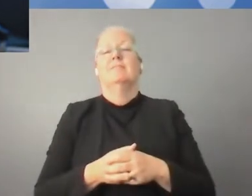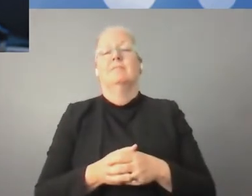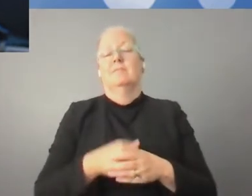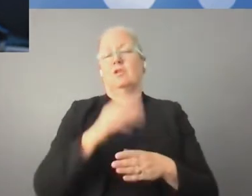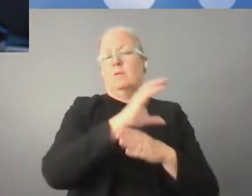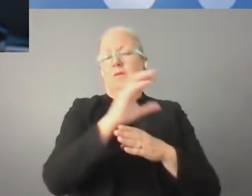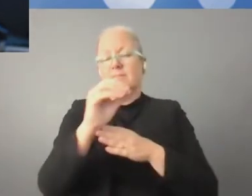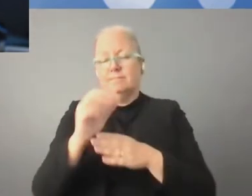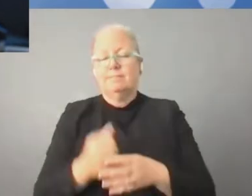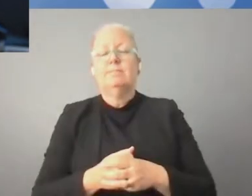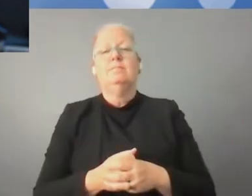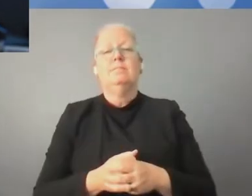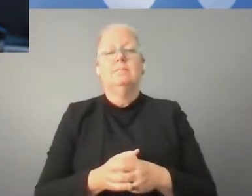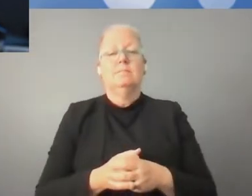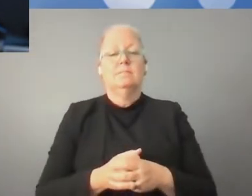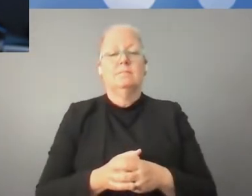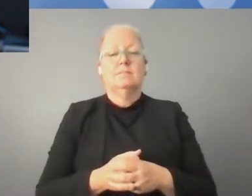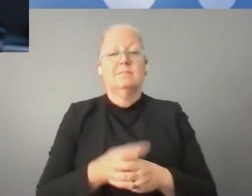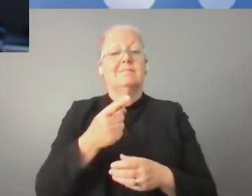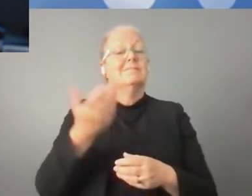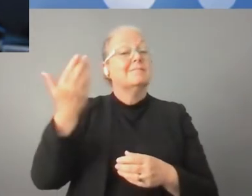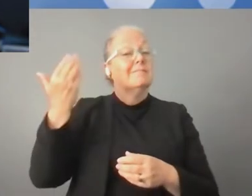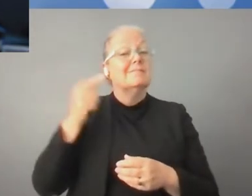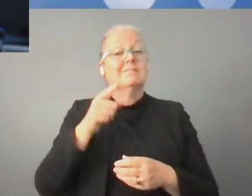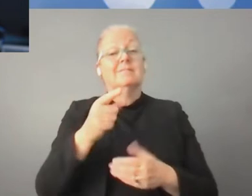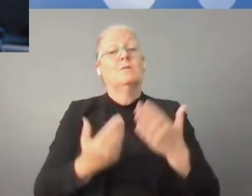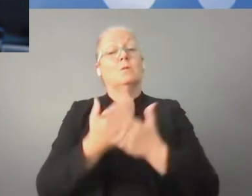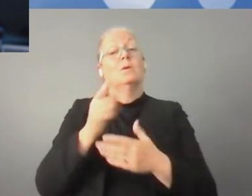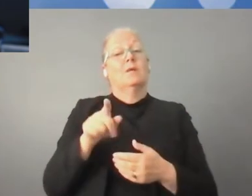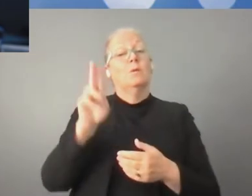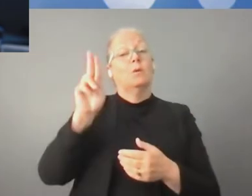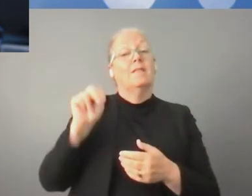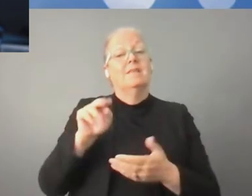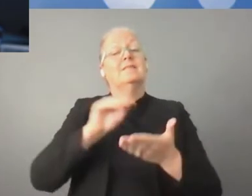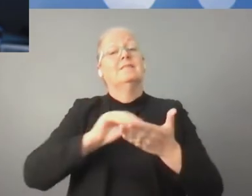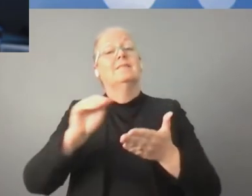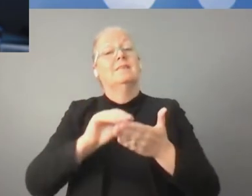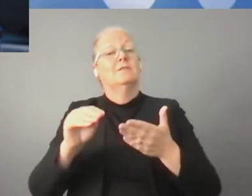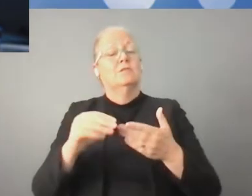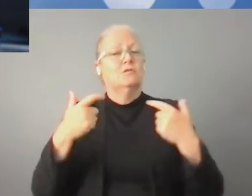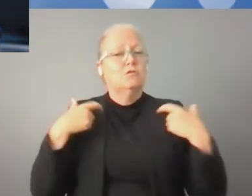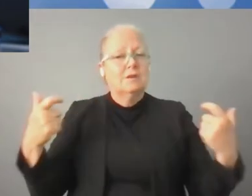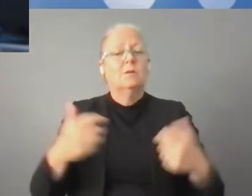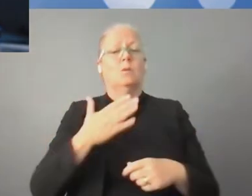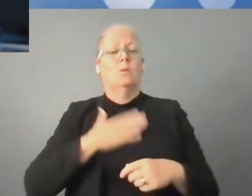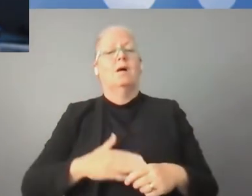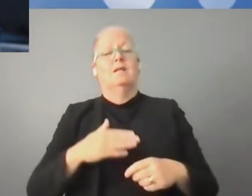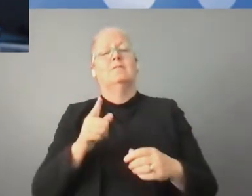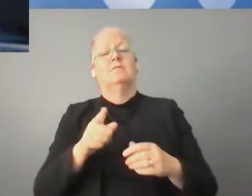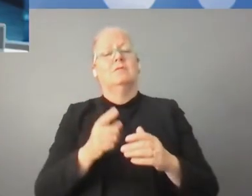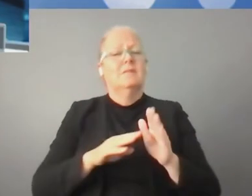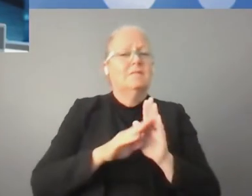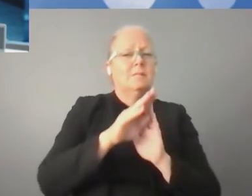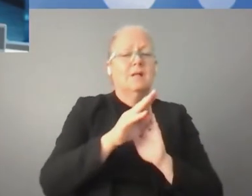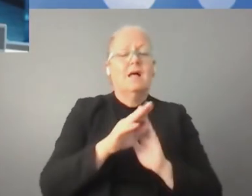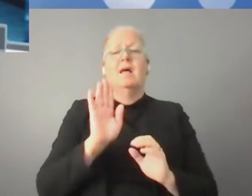W tym kontekście przyglądamy się z zainteresowaniem inicjatywie sekretarza